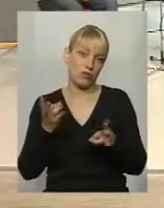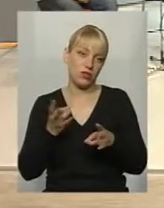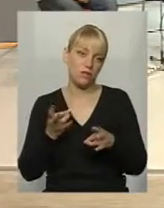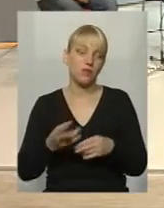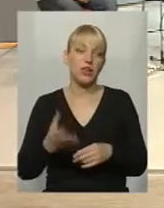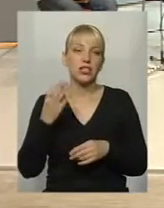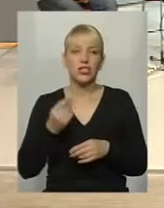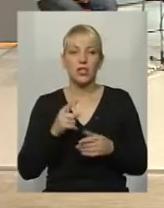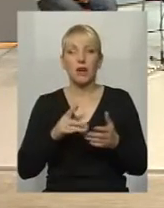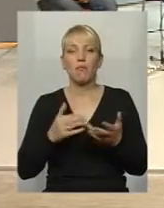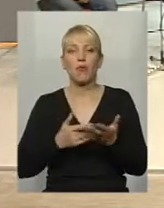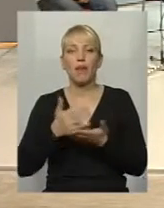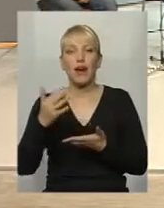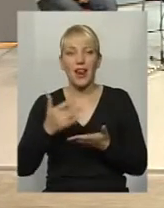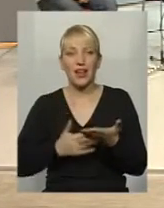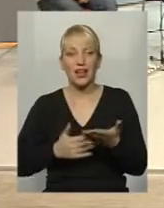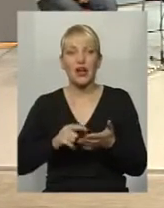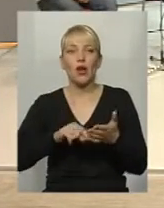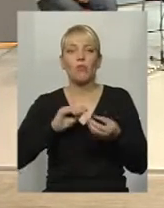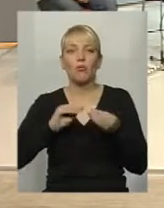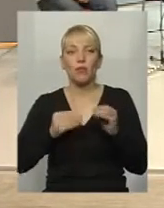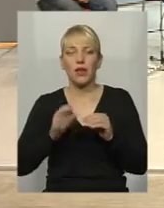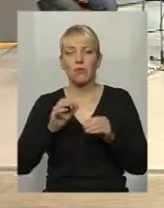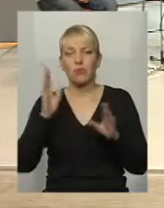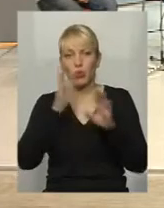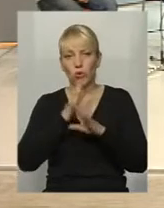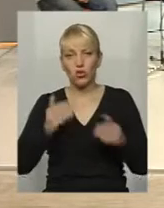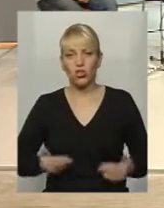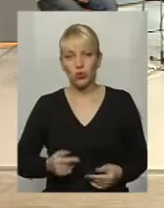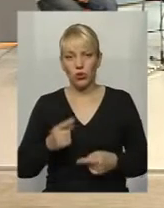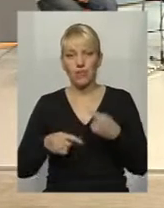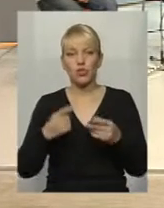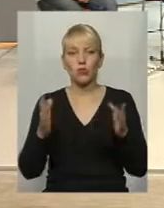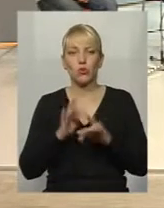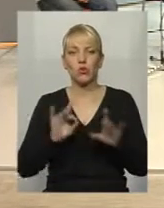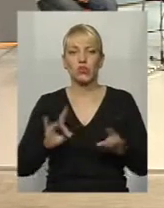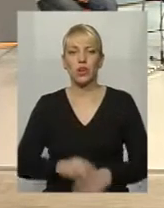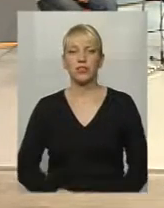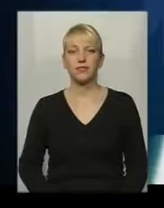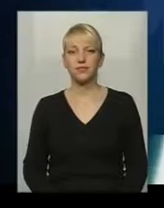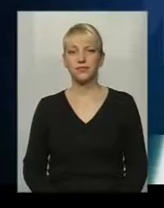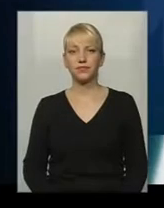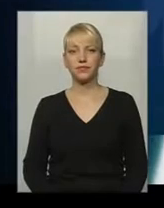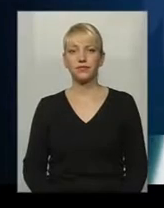Ще про ферелик проблеми, про людські долі в наступному сюжеті моя колега, далі продовжимо.